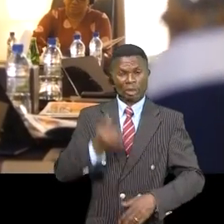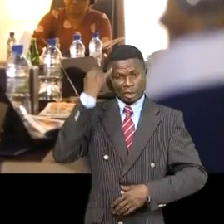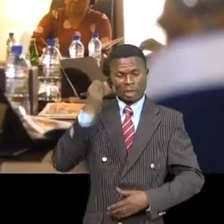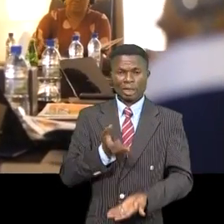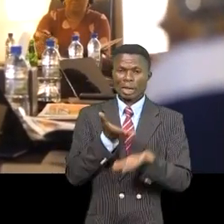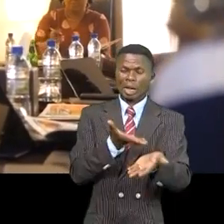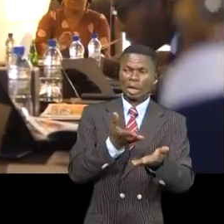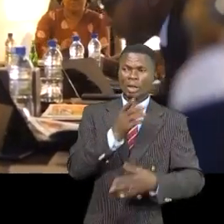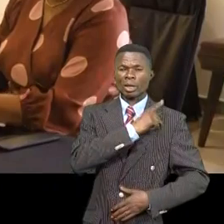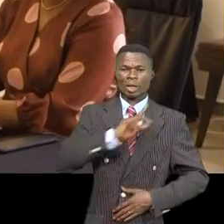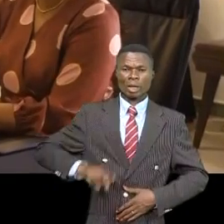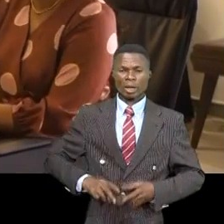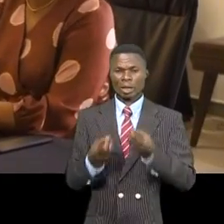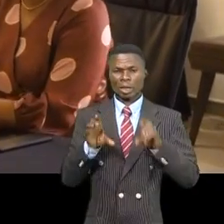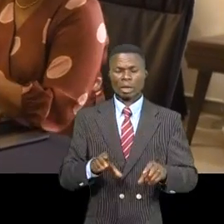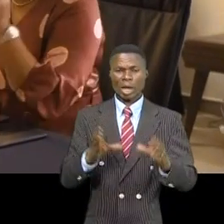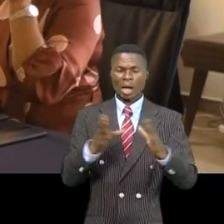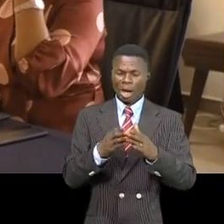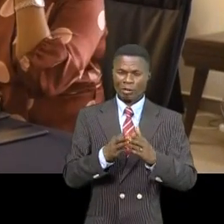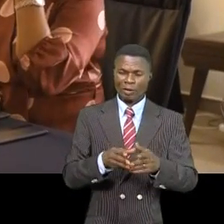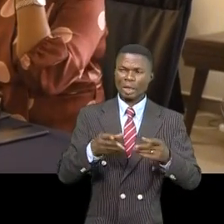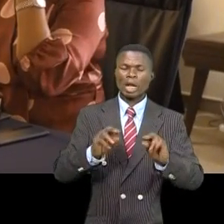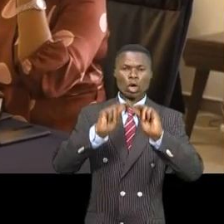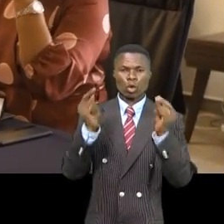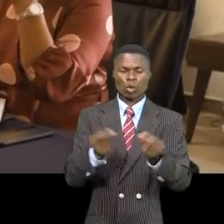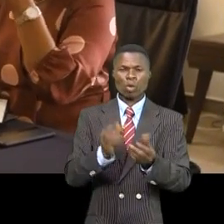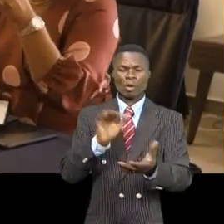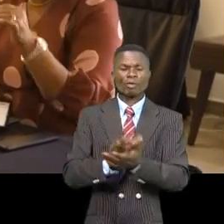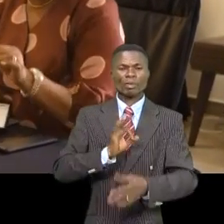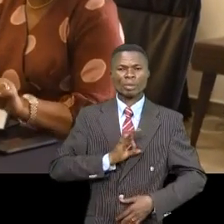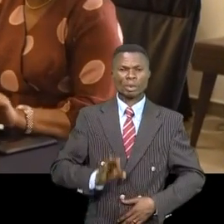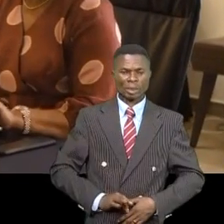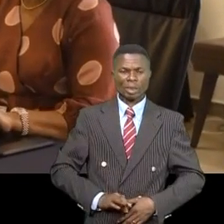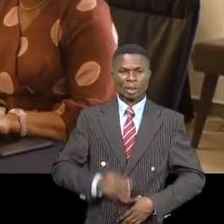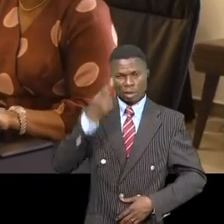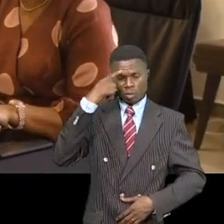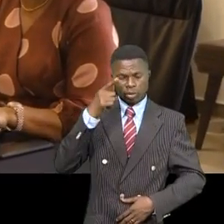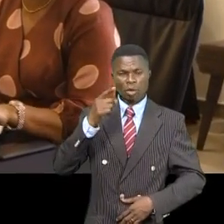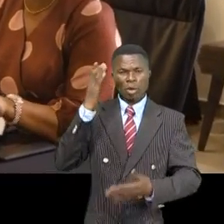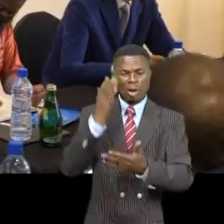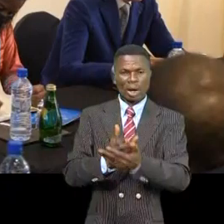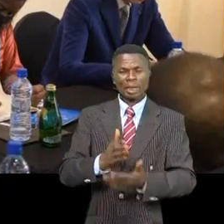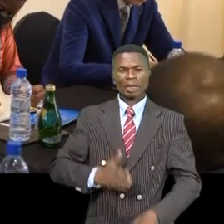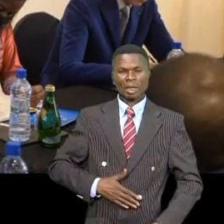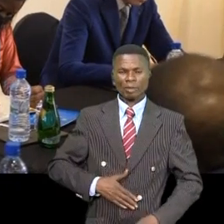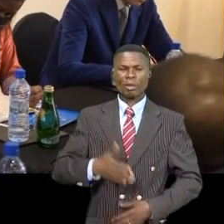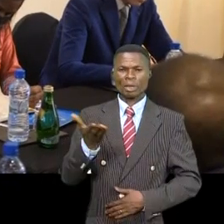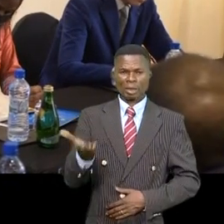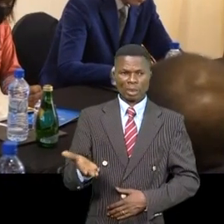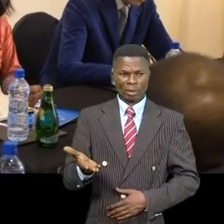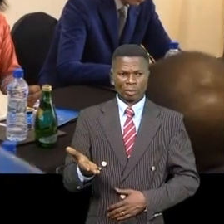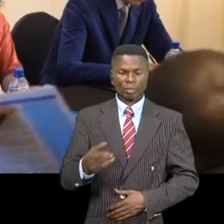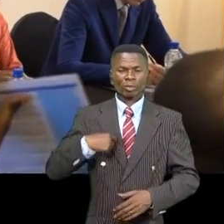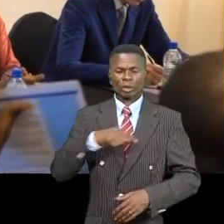RDC à travers la première dame de la République, Denise Niake Otisekedi, dans la lutte contre ce mal silencieux. Nous